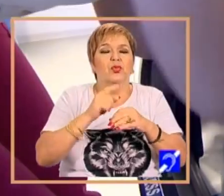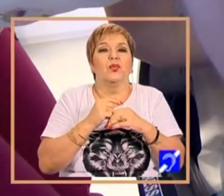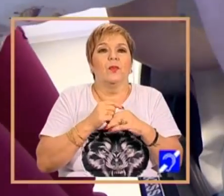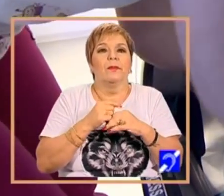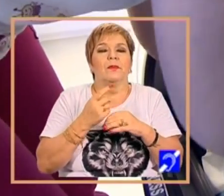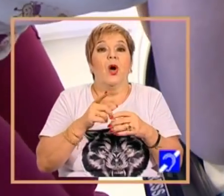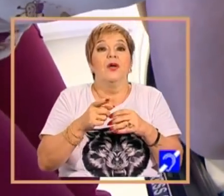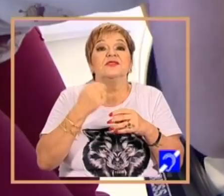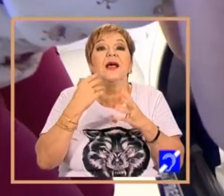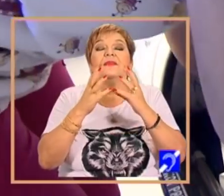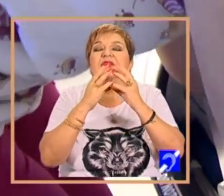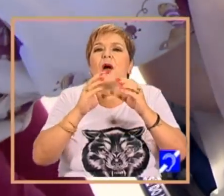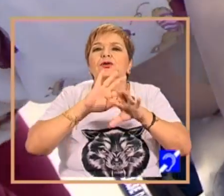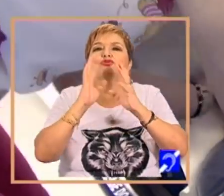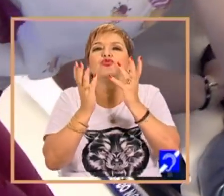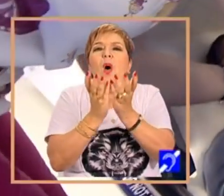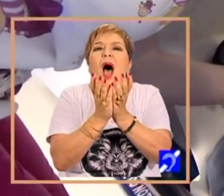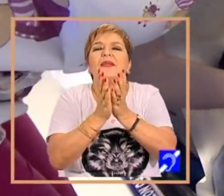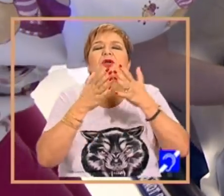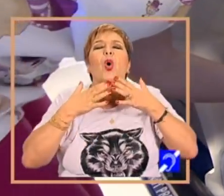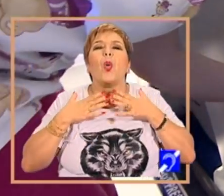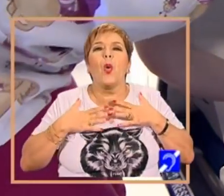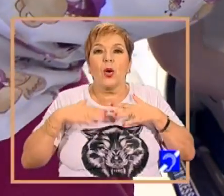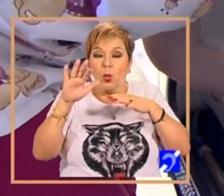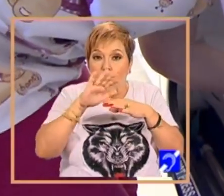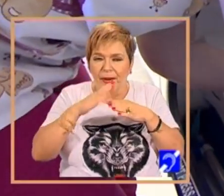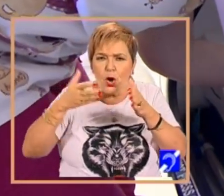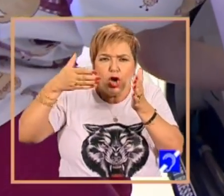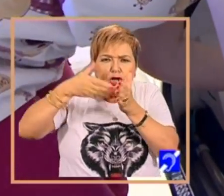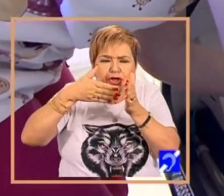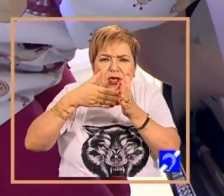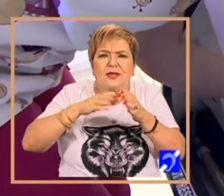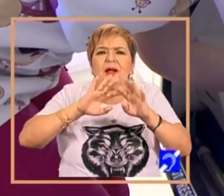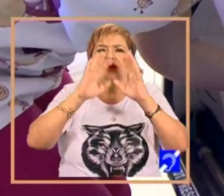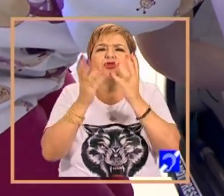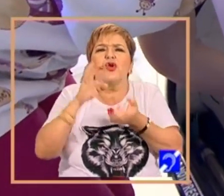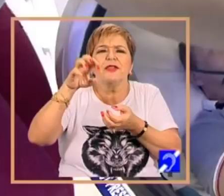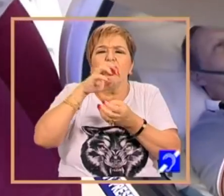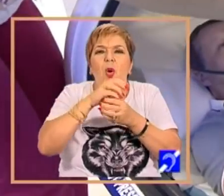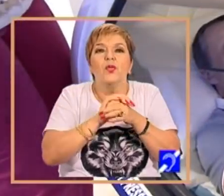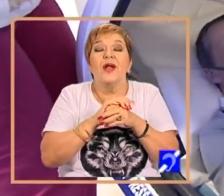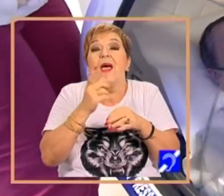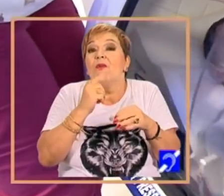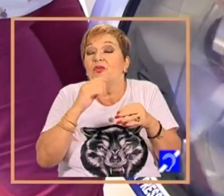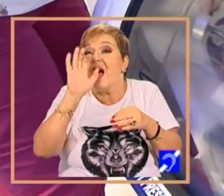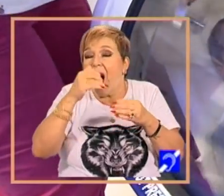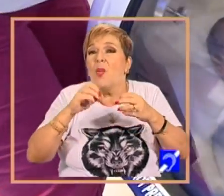se dizolvă ușor în toate fluidele corporale și pătrunde în capilarele și zonele slab vascularizate.